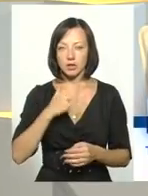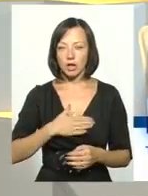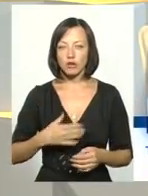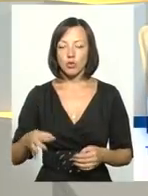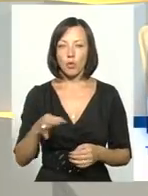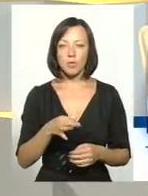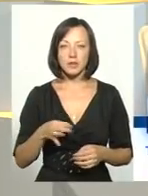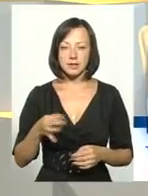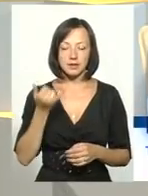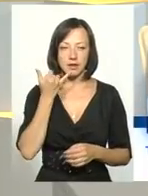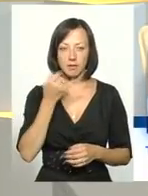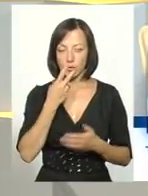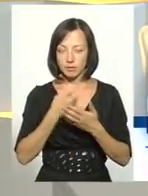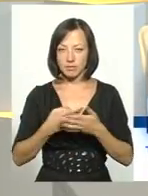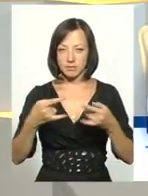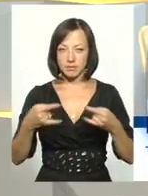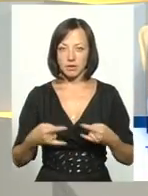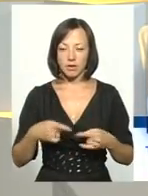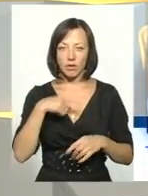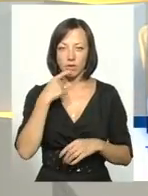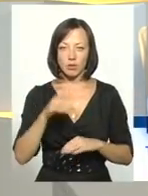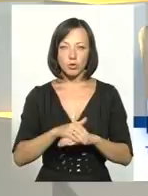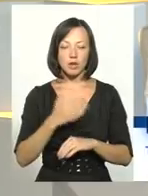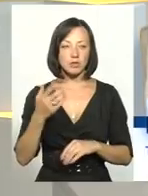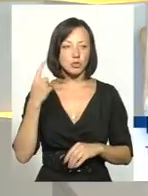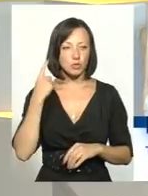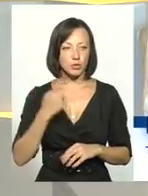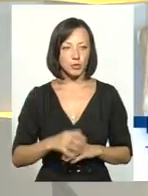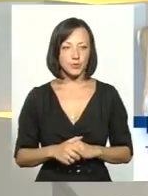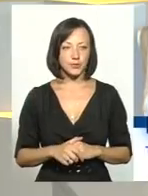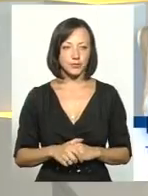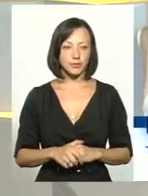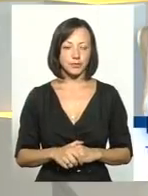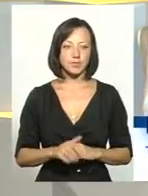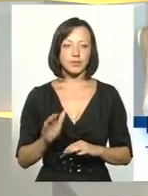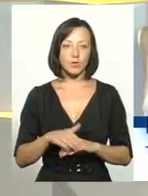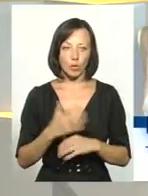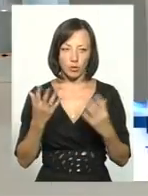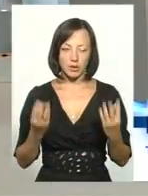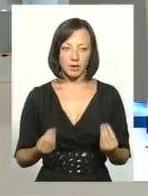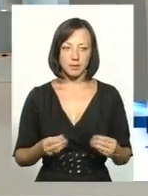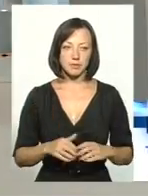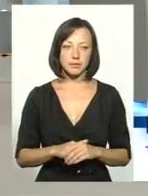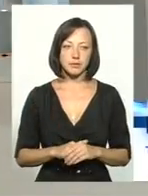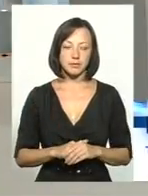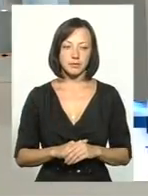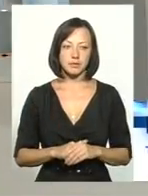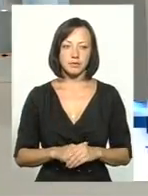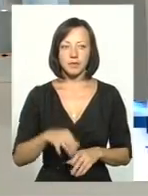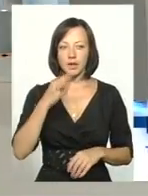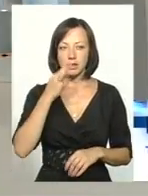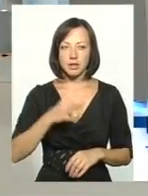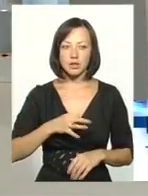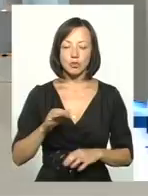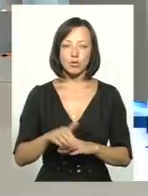області. 61-90-60. Говоріть, будь ласка, ми вас чуємо. Добрий день. Доброго здорова. Скажіть, будь